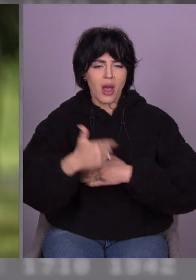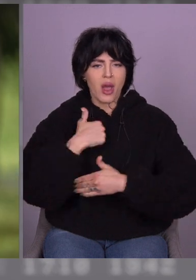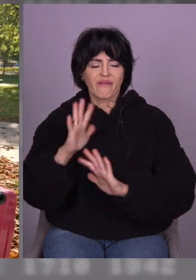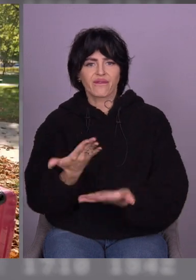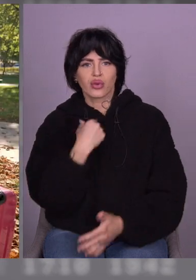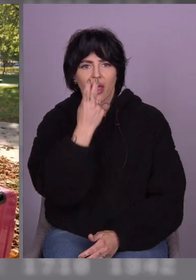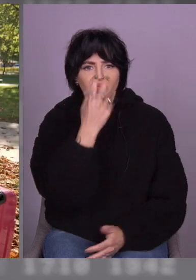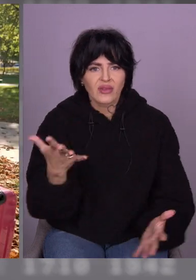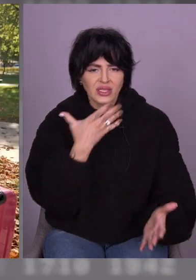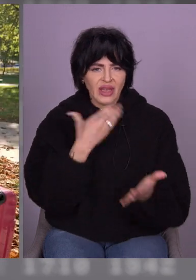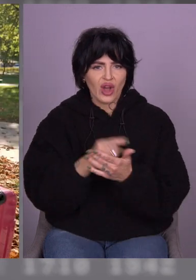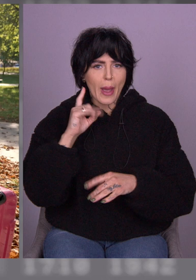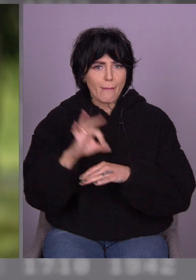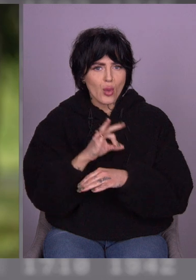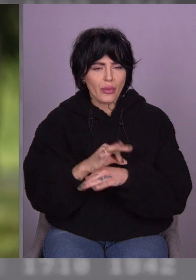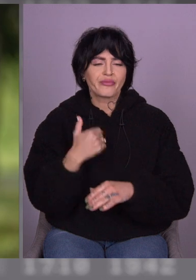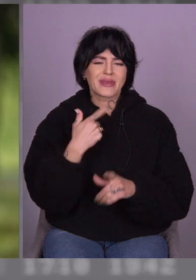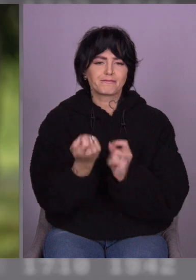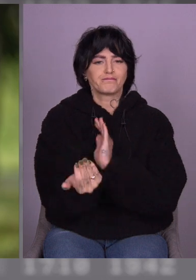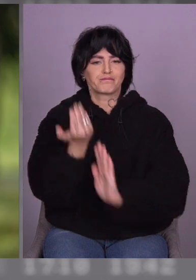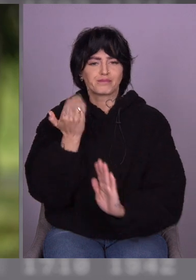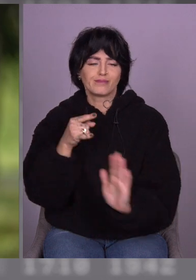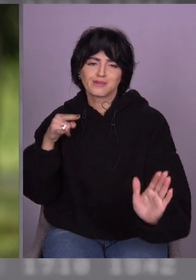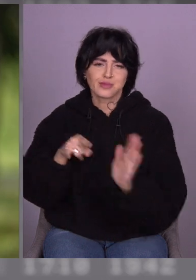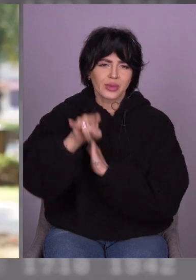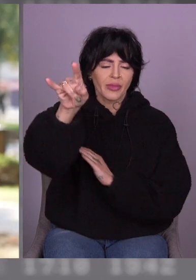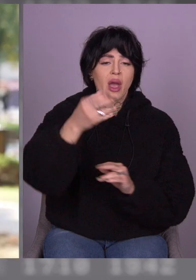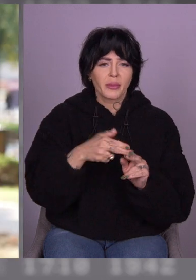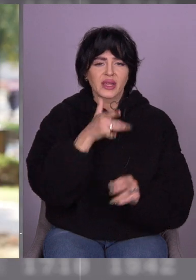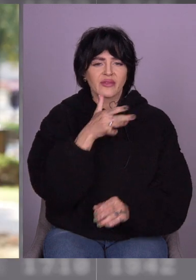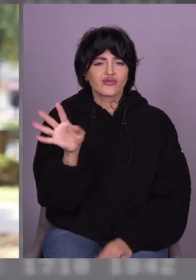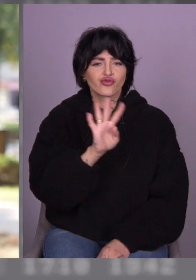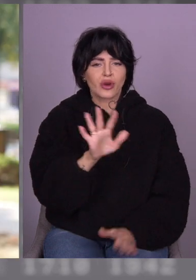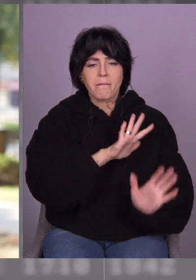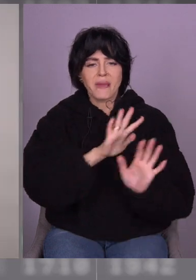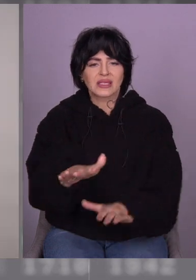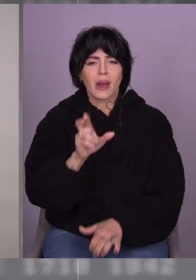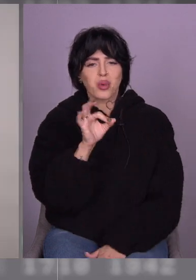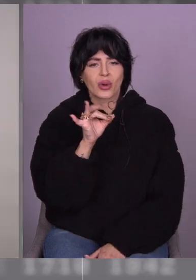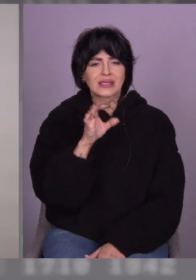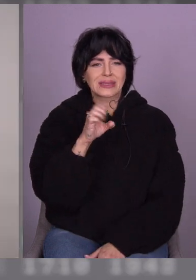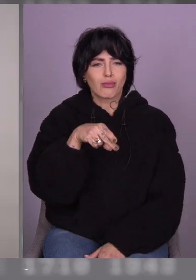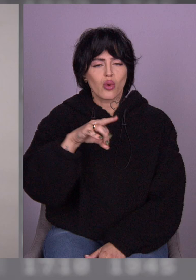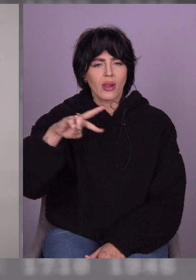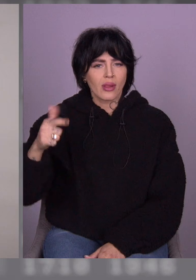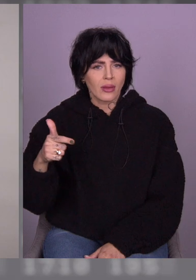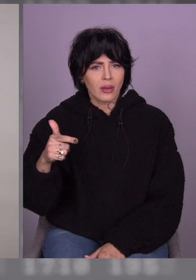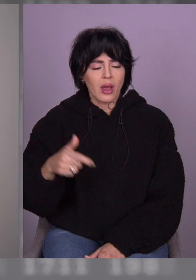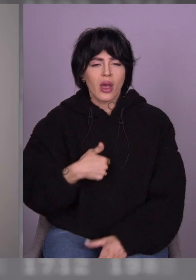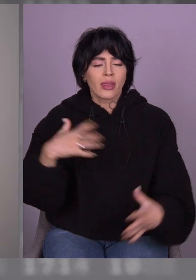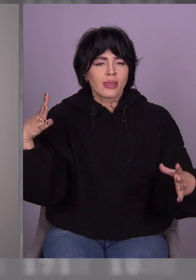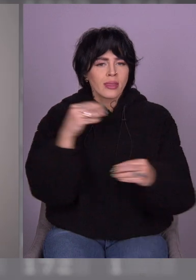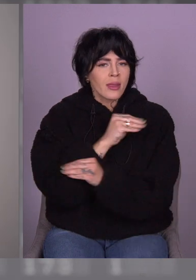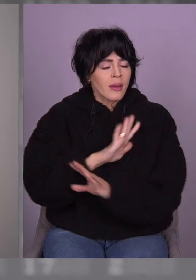всяк опиток вирішили полетіти. О четвертій годині ви приїхали в Бориспіль? так. Ми не вилетіли, ми не встигли.